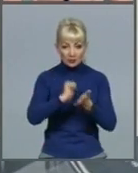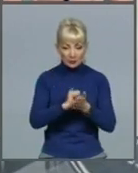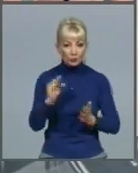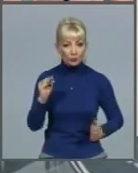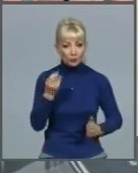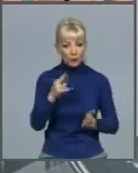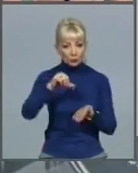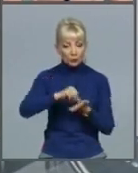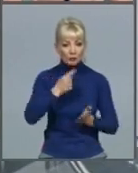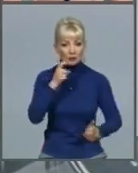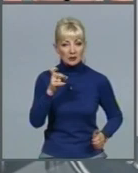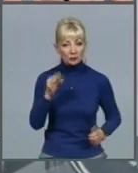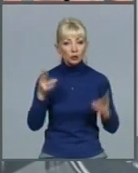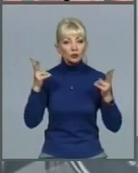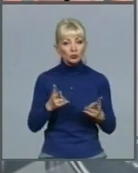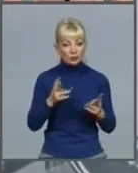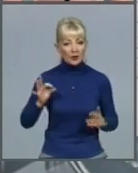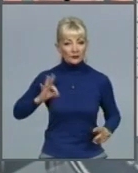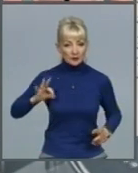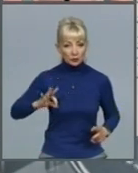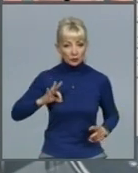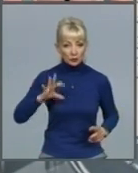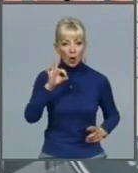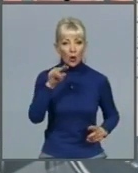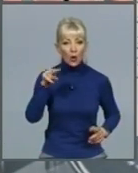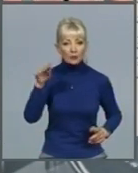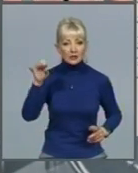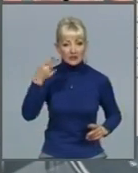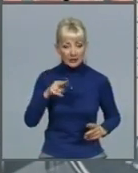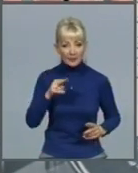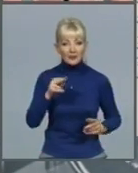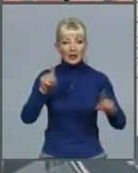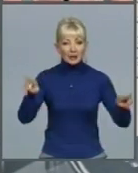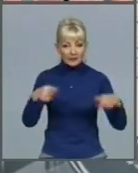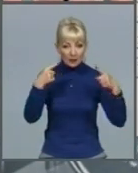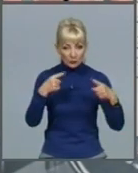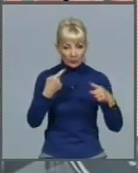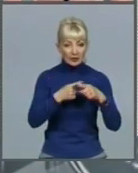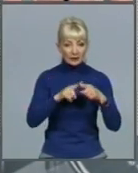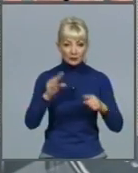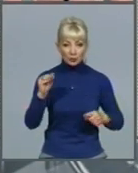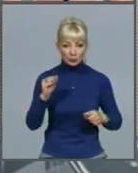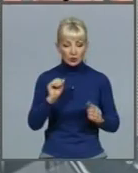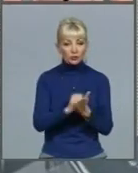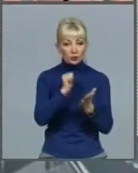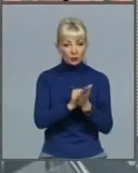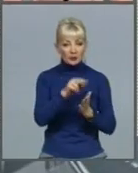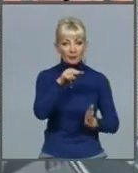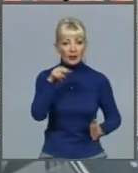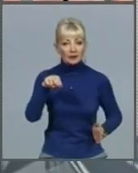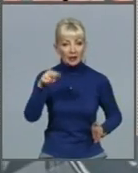ЗНО необхідно скористатися опцією «Сформувати запрошення-перепустку». Документ формується в форматі PDF та завантажується